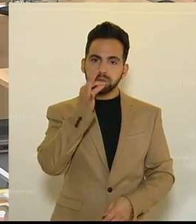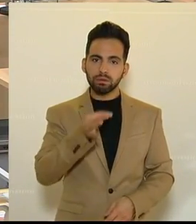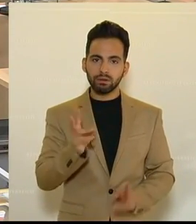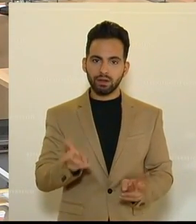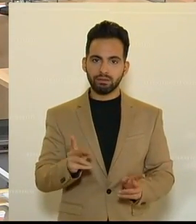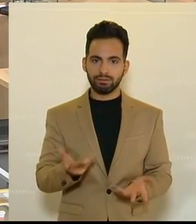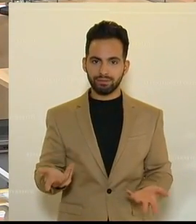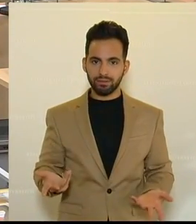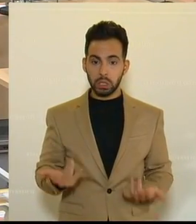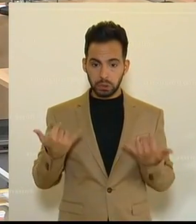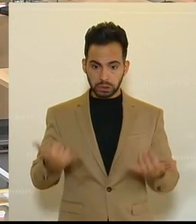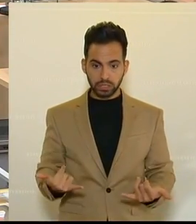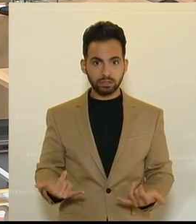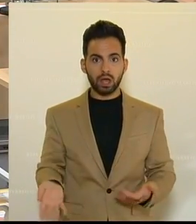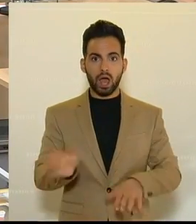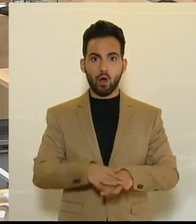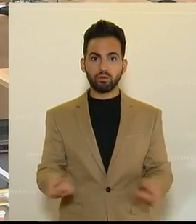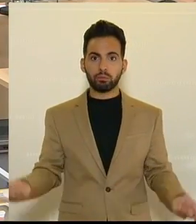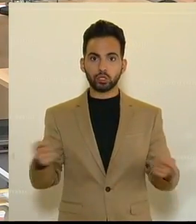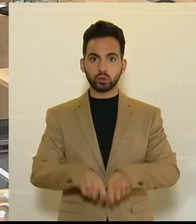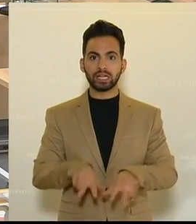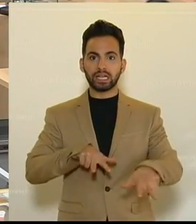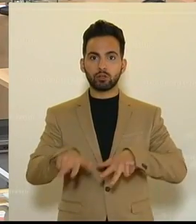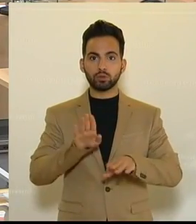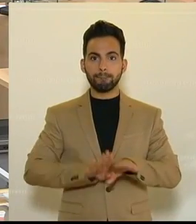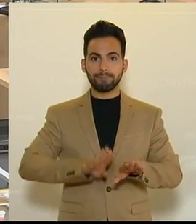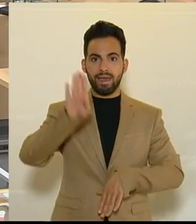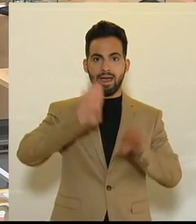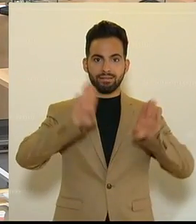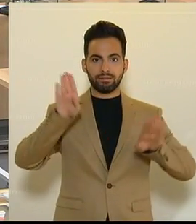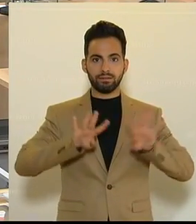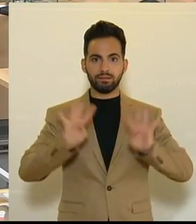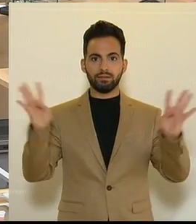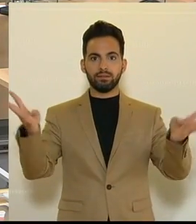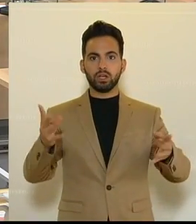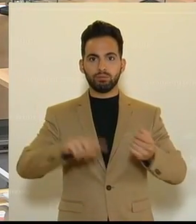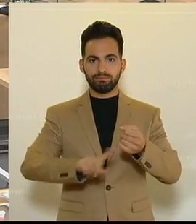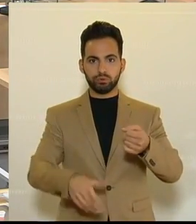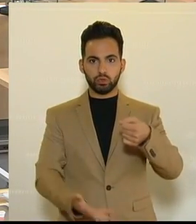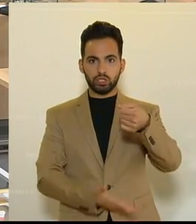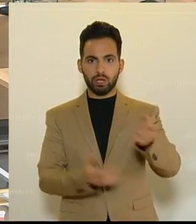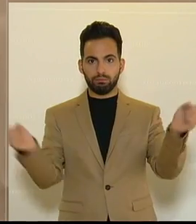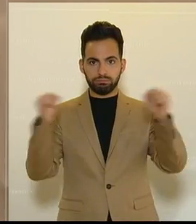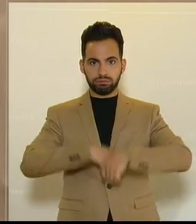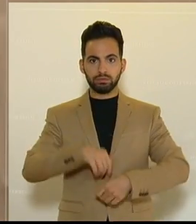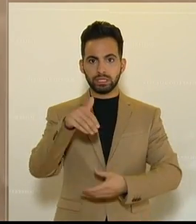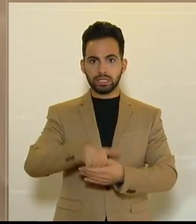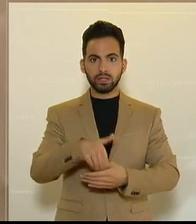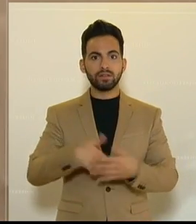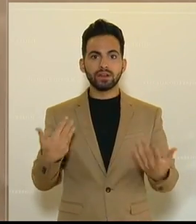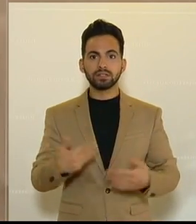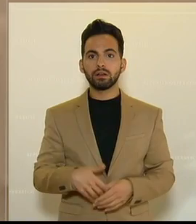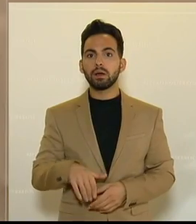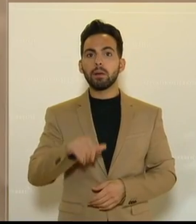Feststellung dazu, sie beschließen heute mit Regierungsmehrheit ein Budget, das Ausdruck ist der einbekannten